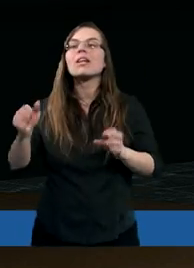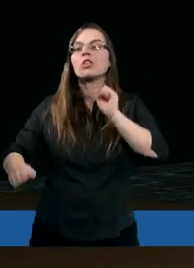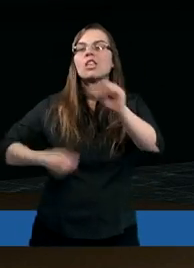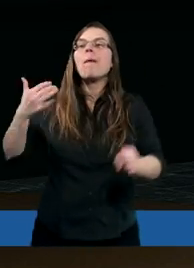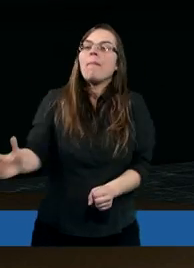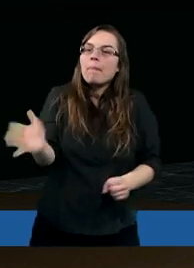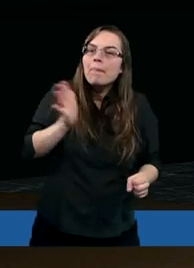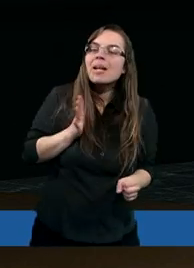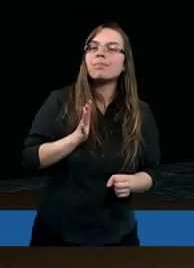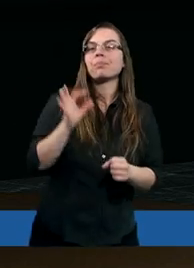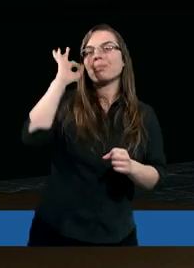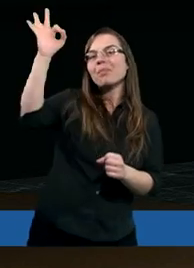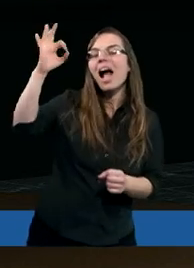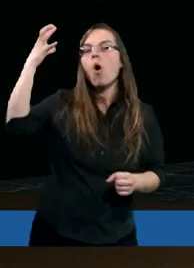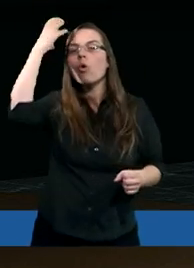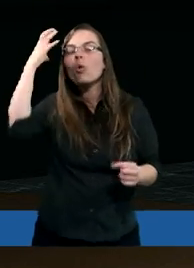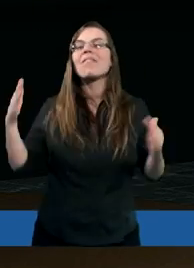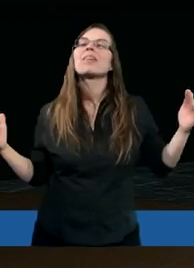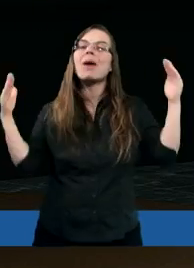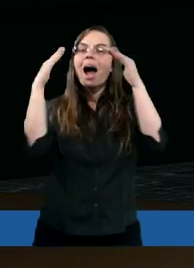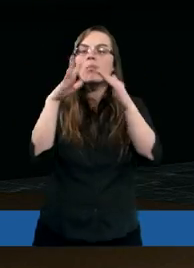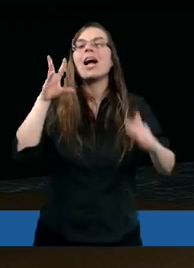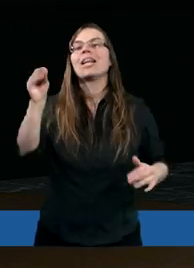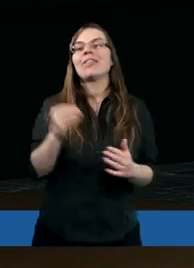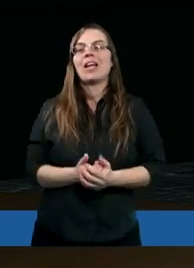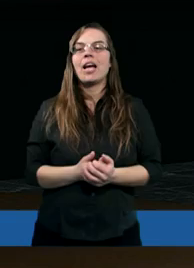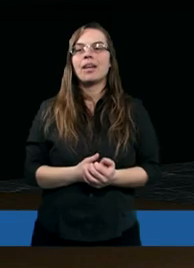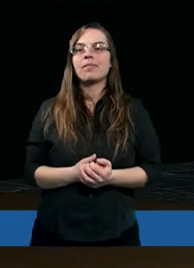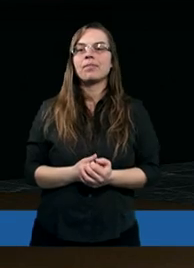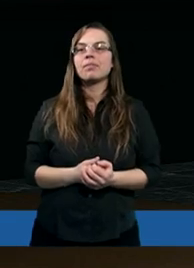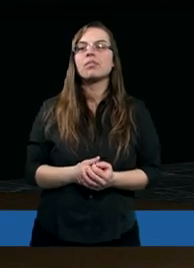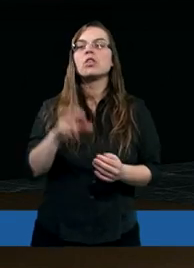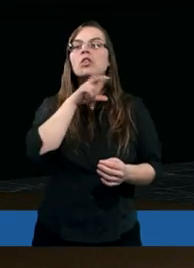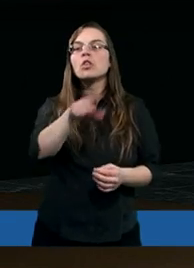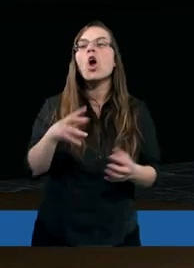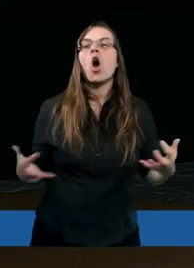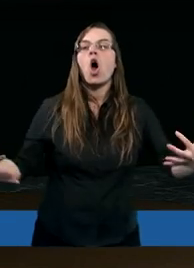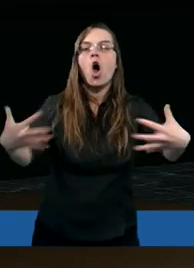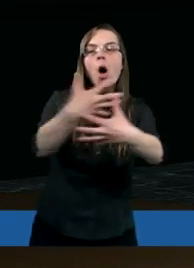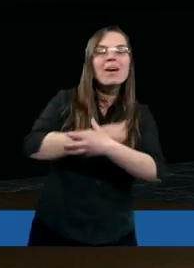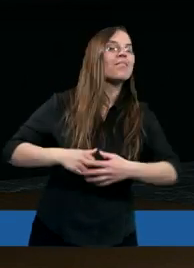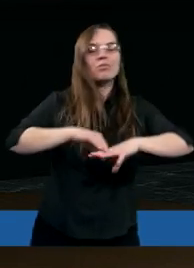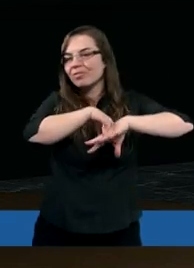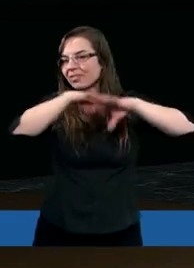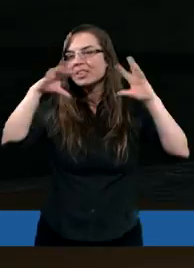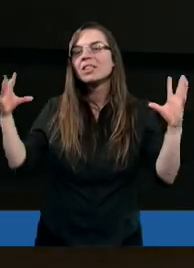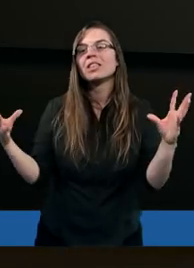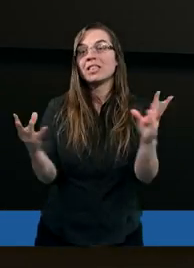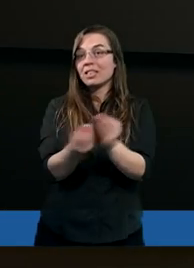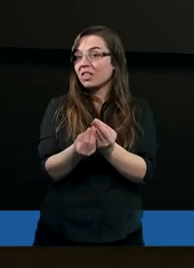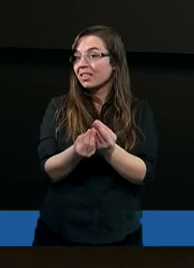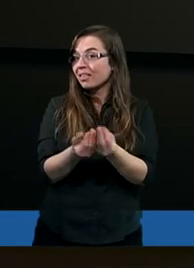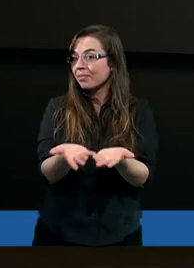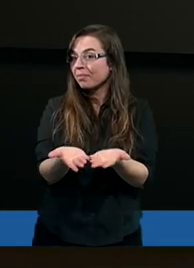być jego królewskim kapłaństwem. Czy to obejmuje wszystkich? Ja